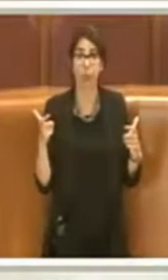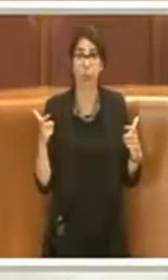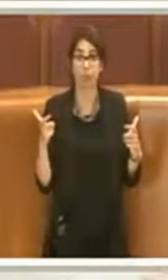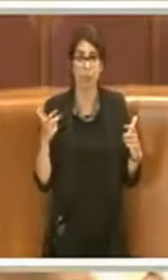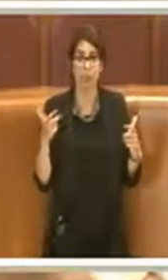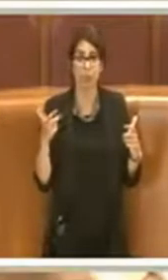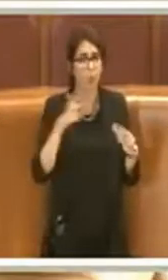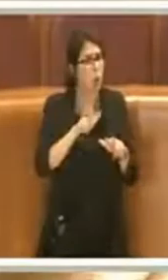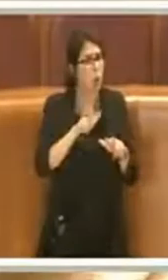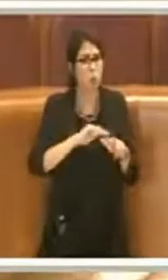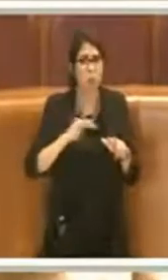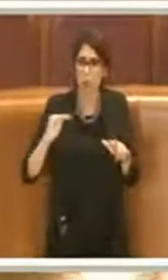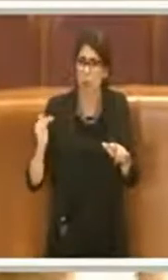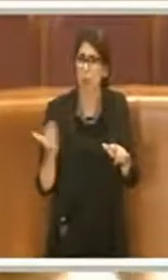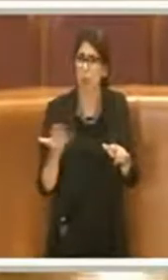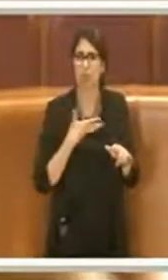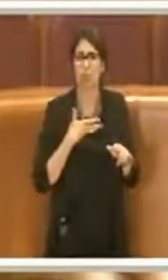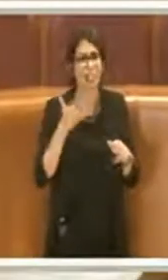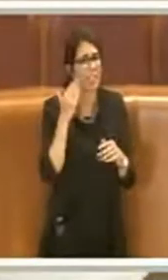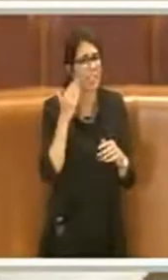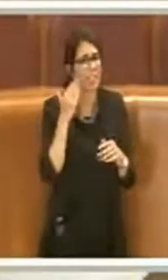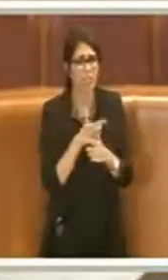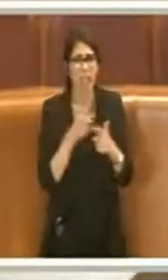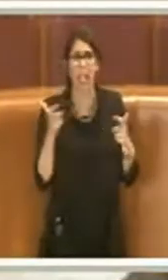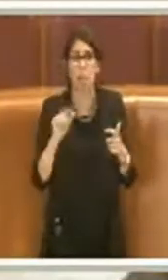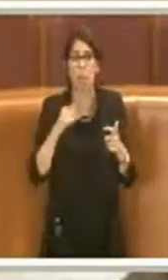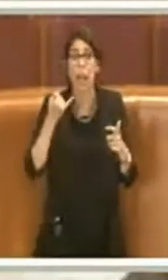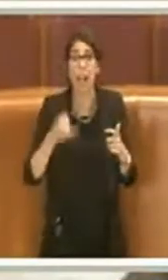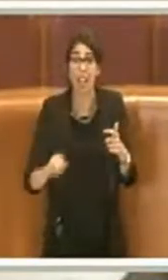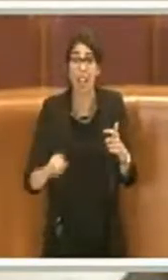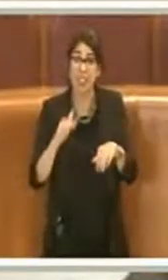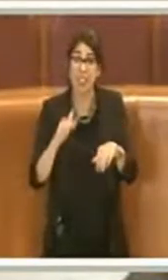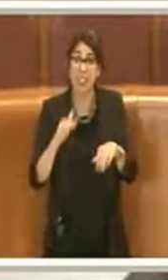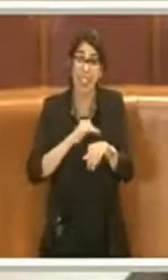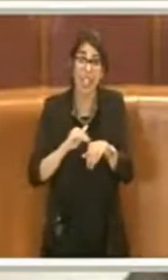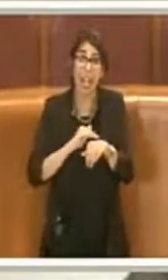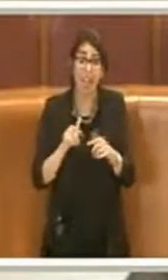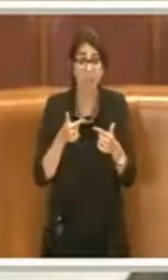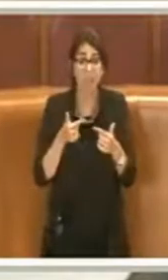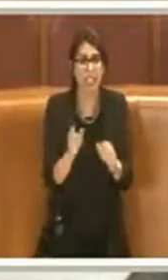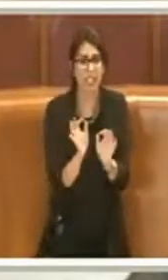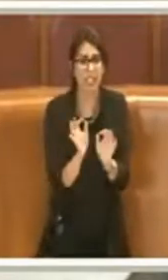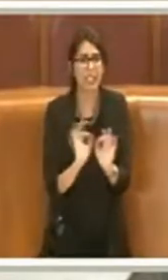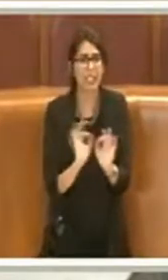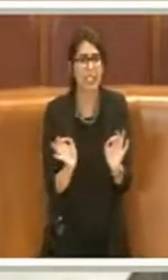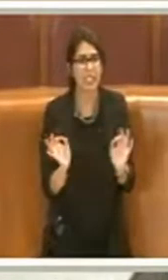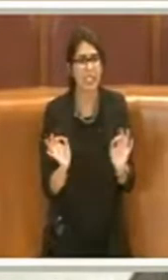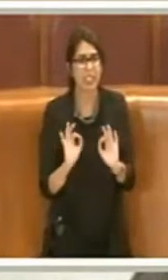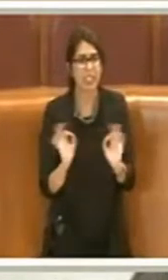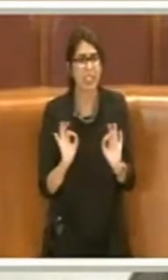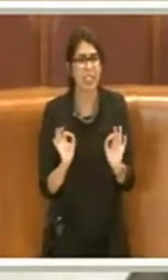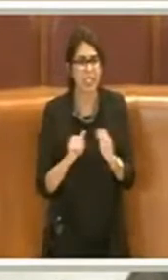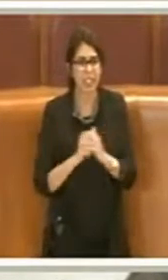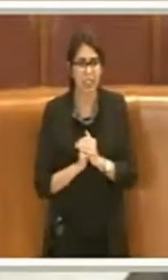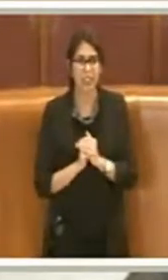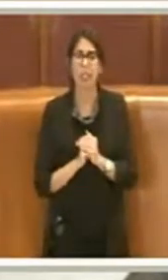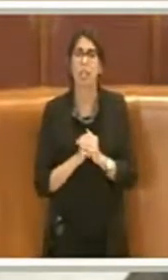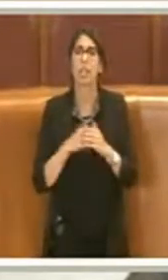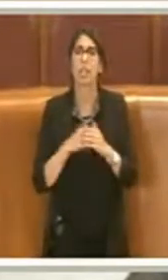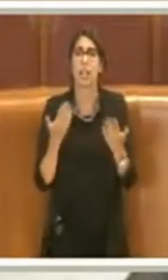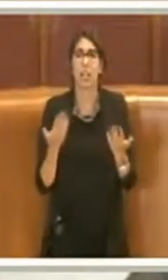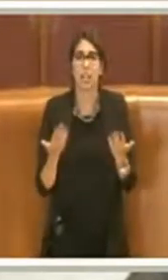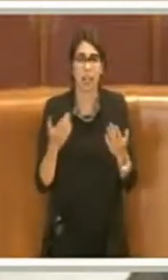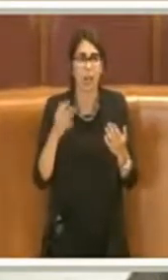senza avere un euro di servizi alle città, agli enti per i quali hanno